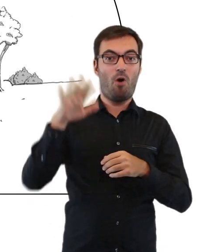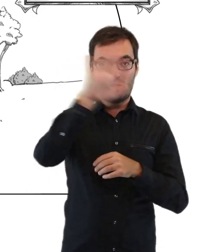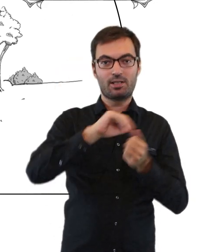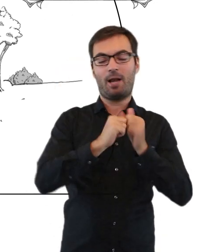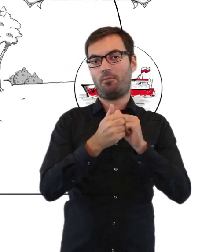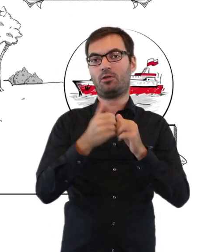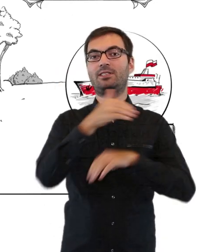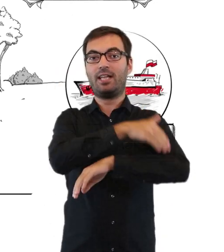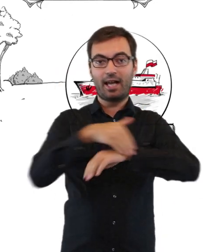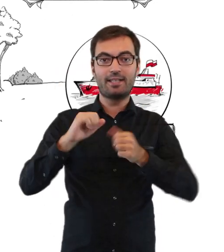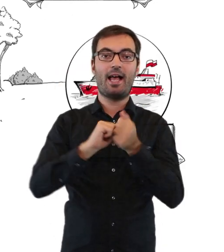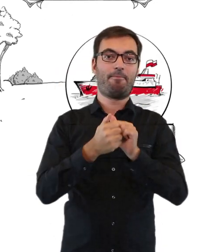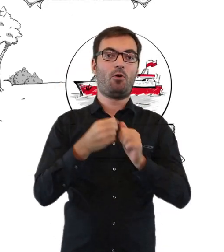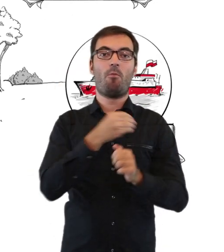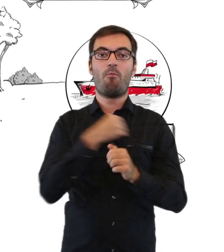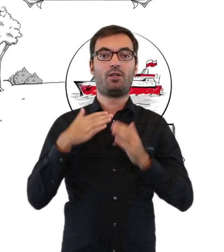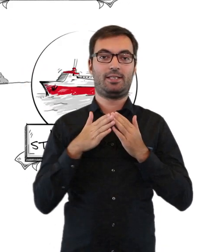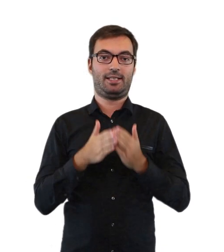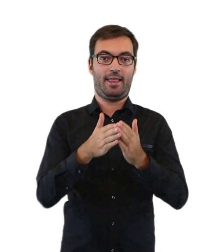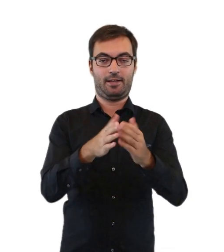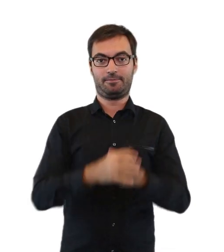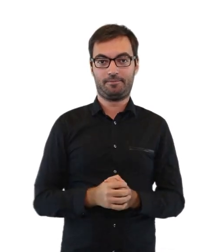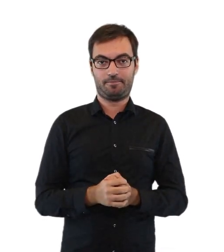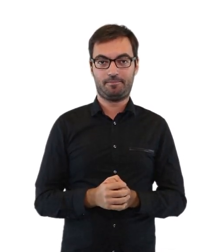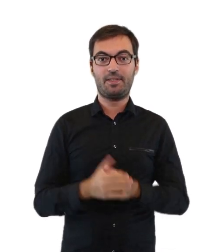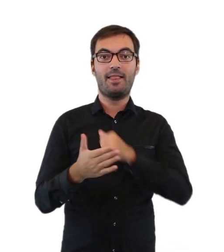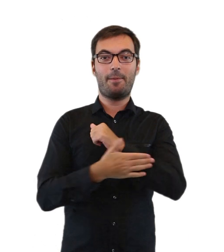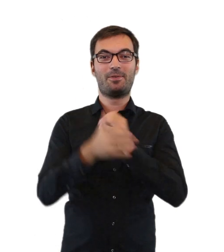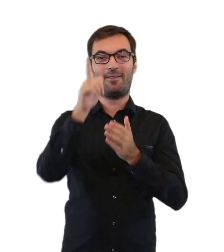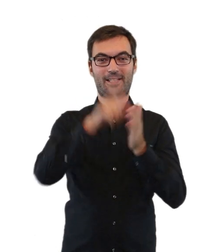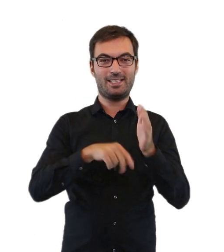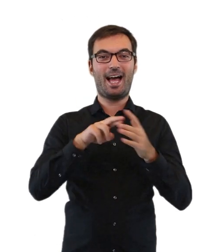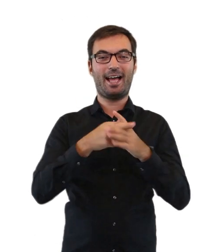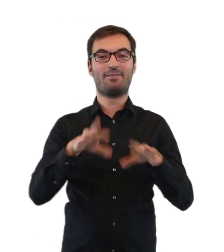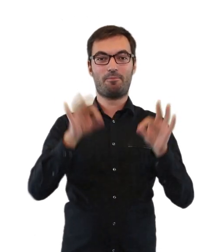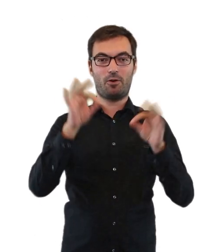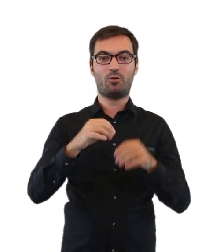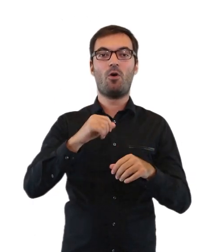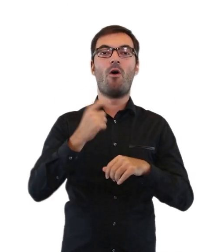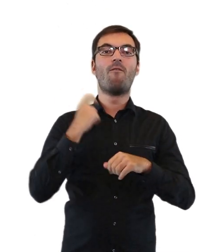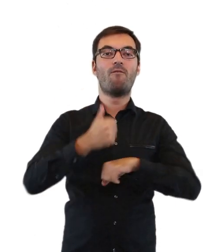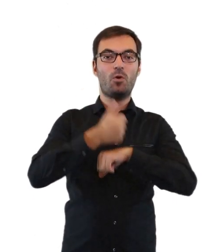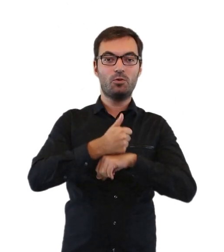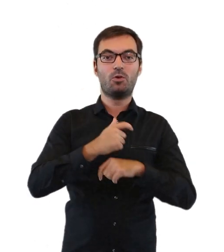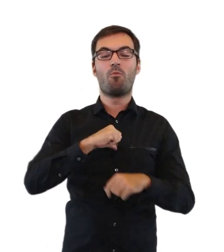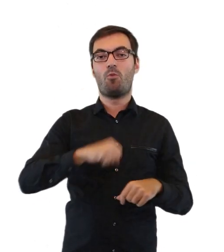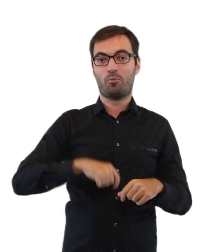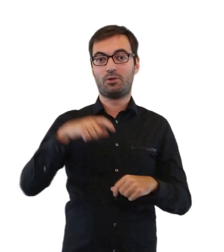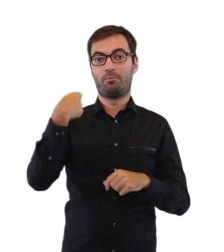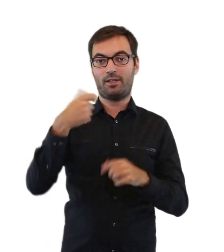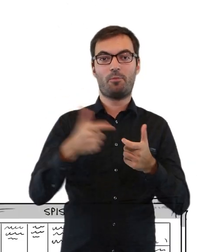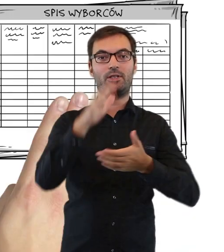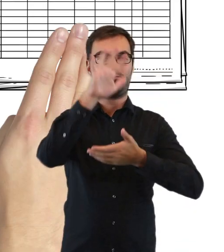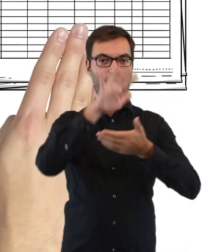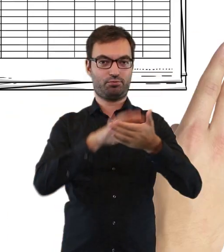w Polsce, za granicą lub na polskim statku morskim. Na podstawie rejestru wyborców wójt, burmistrz lub prezydent